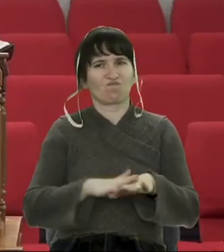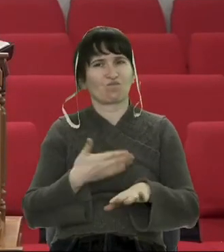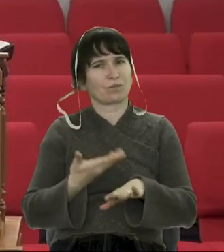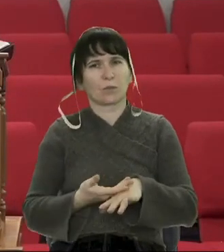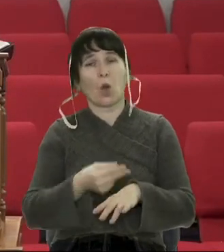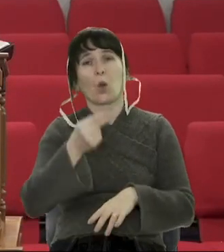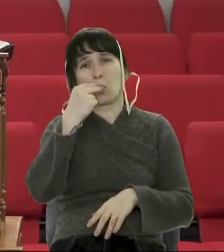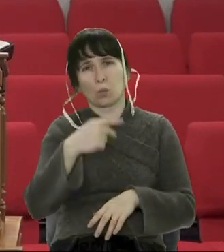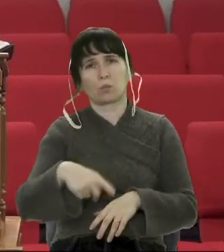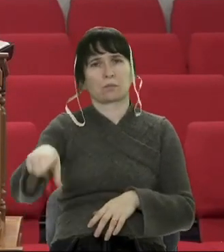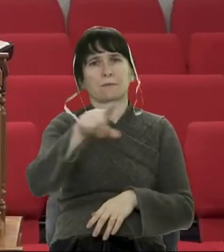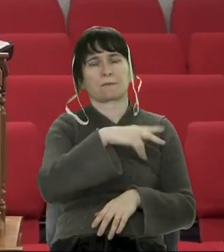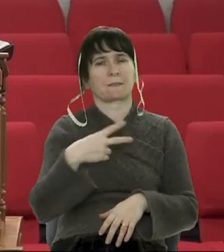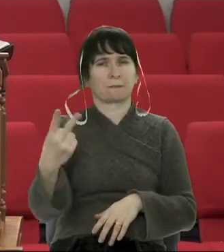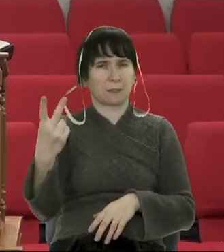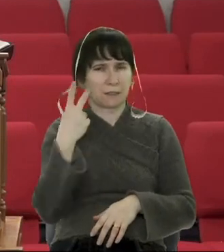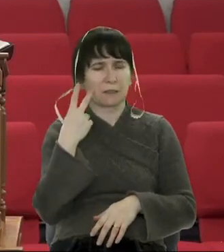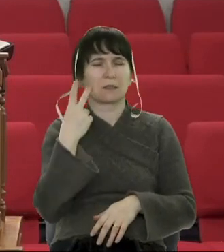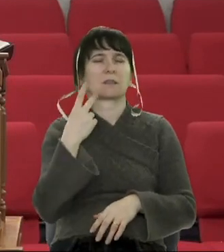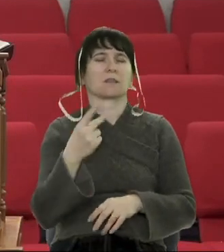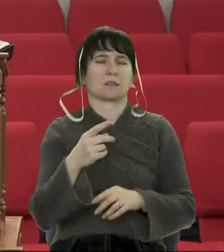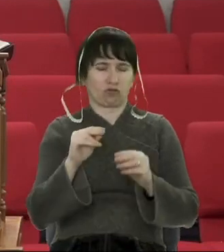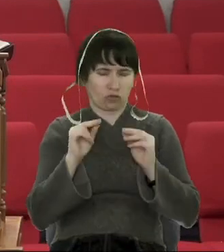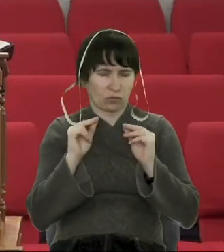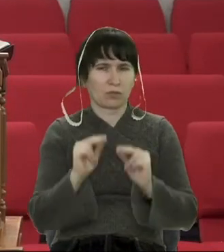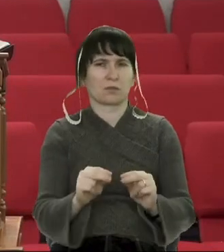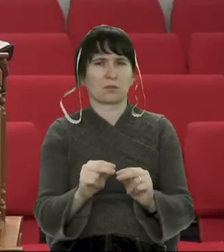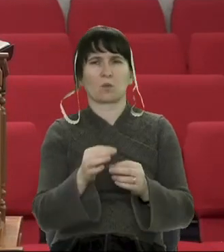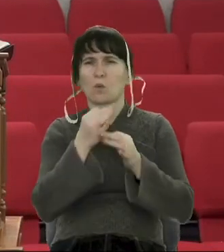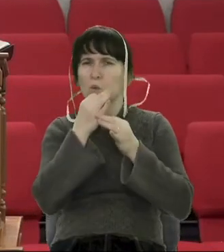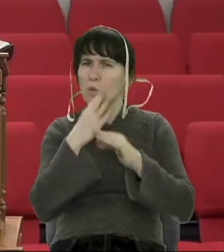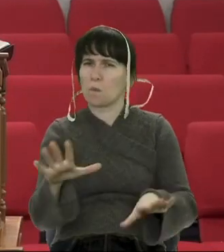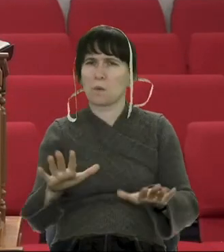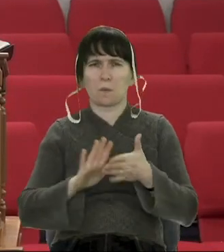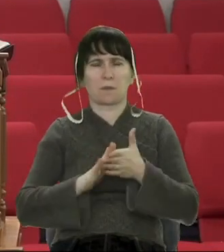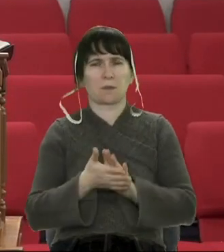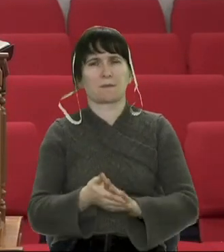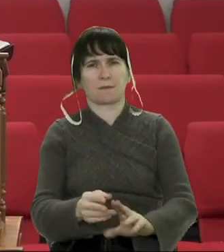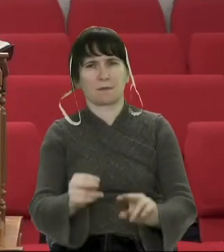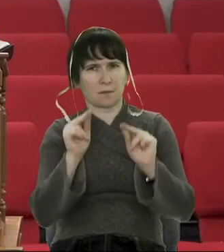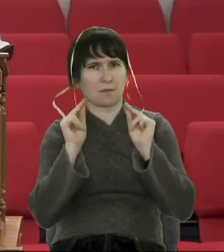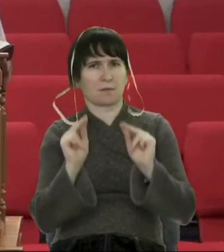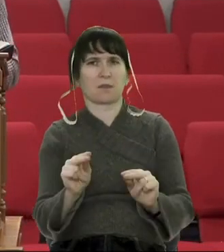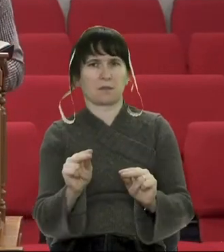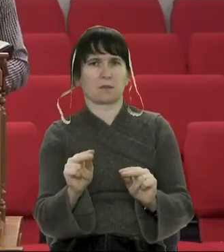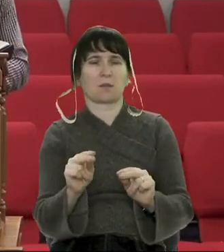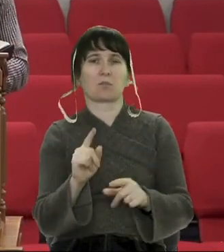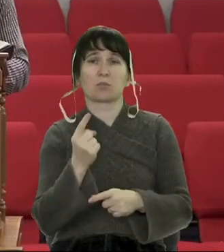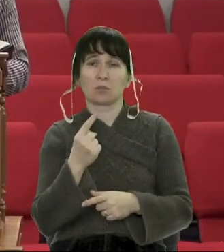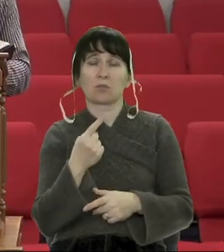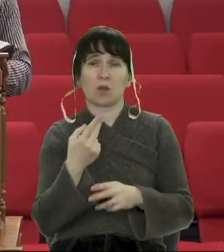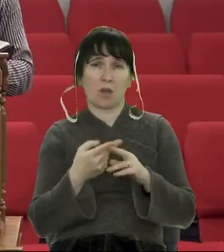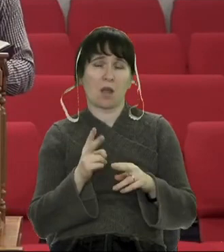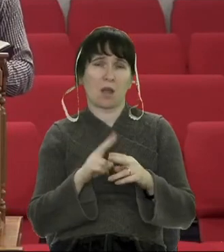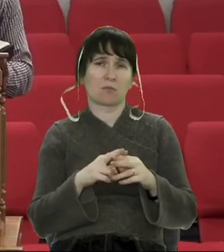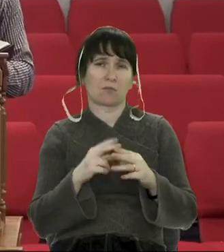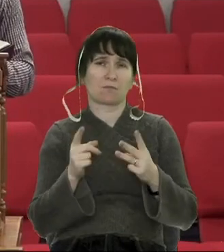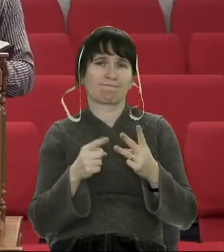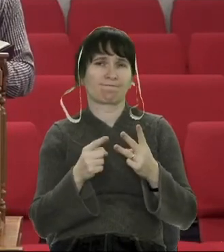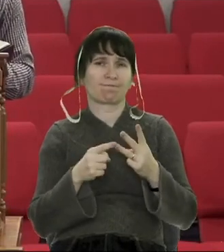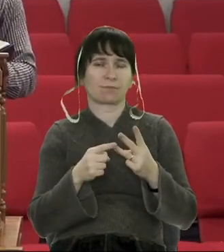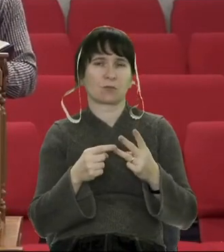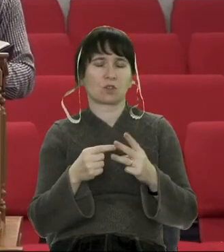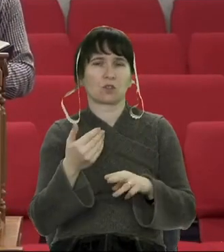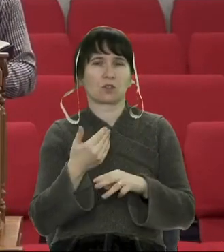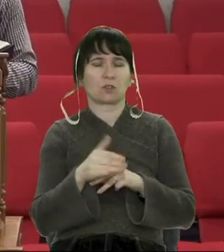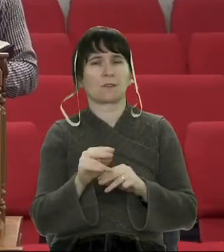завжди правду. Завжди, при будь-яких обставинах. Бо портрет надійної людини, це якраз така